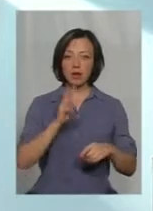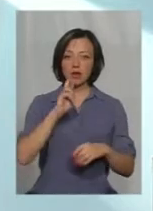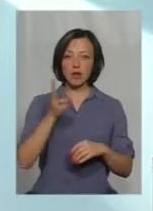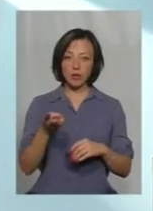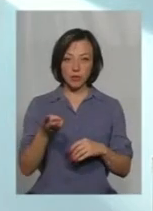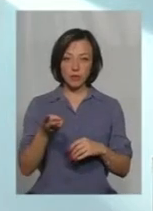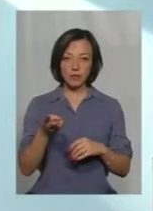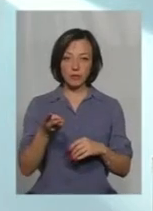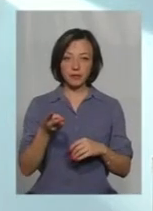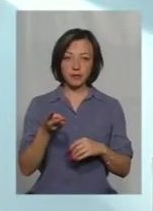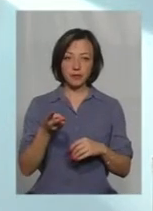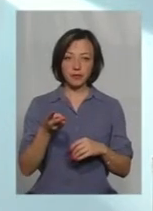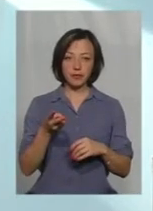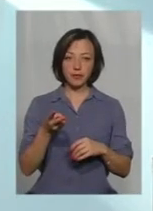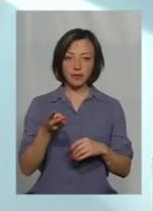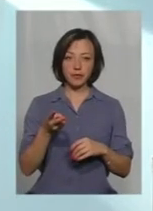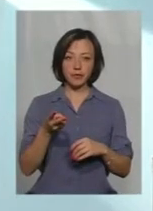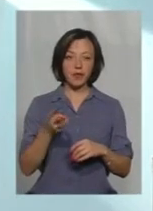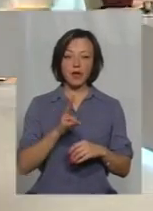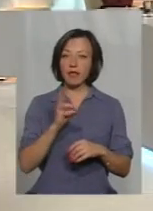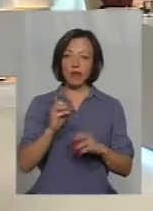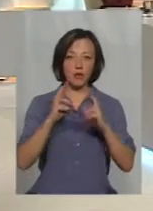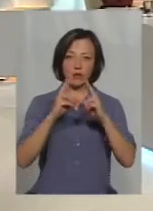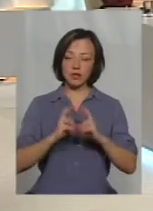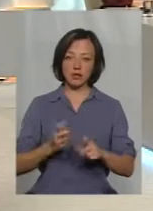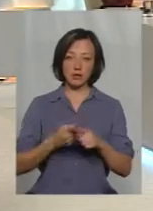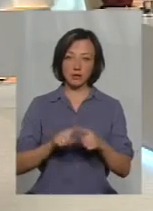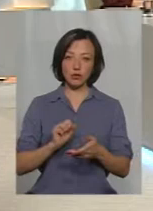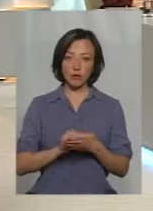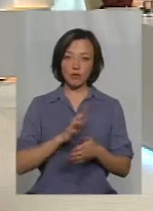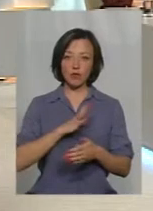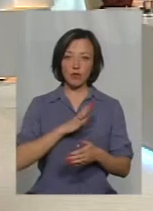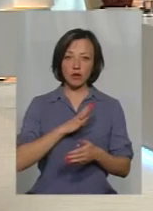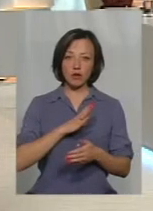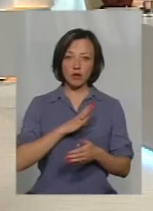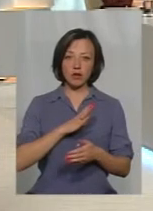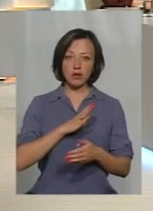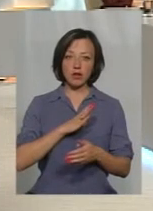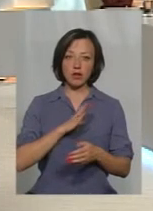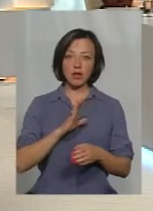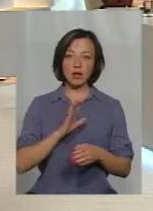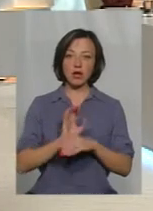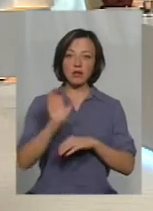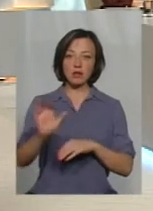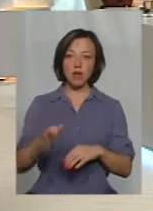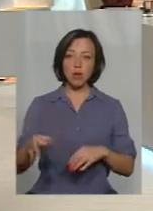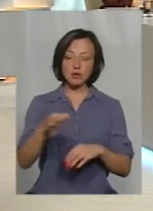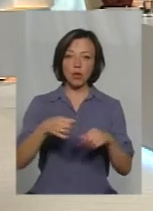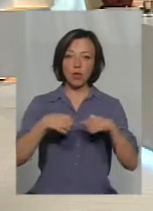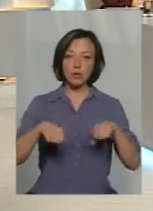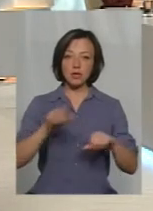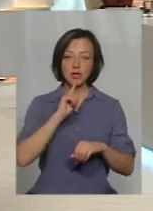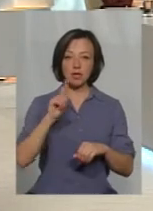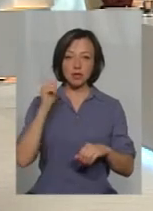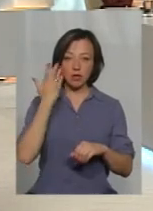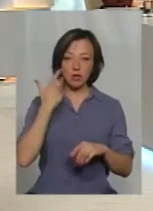років не розглядалися ці документи, які були надіслані обласною комісією. І буквально рік